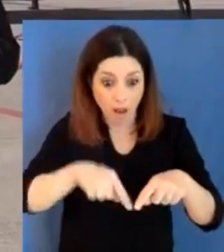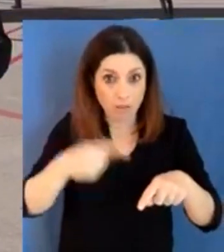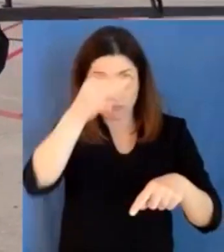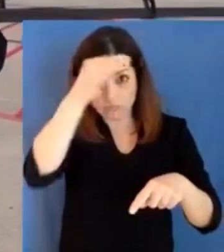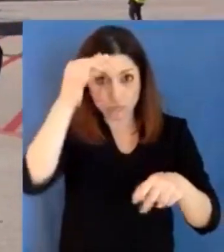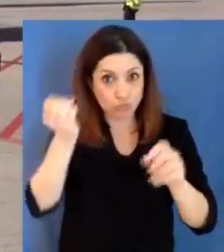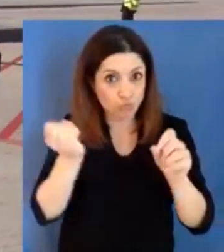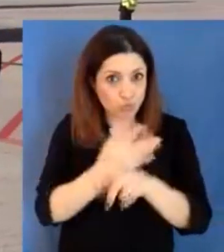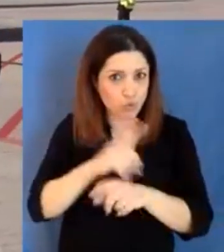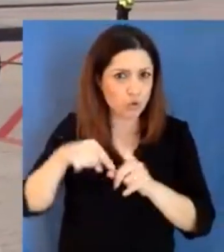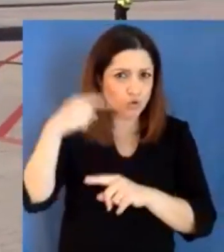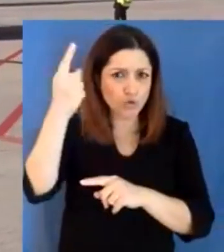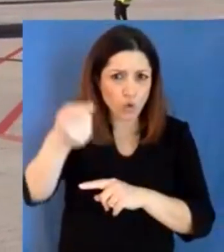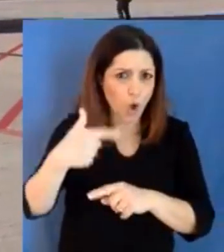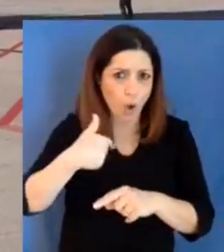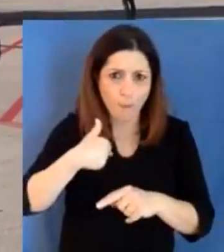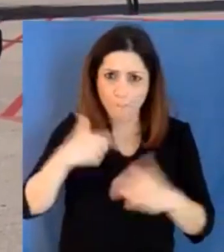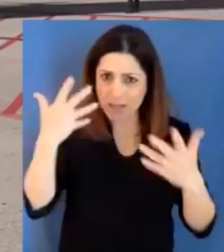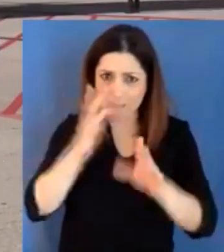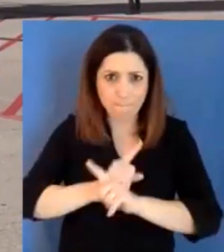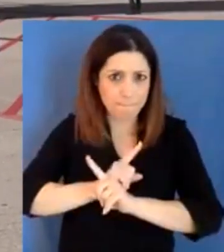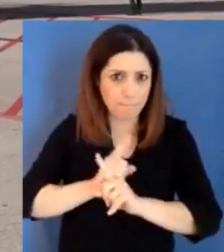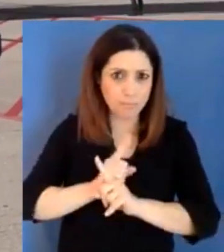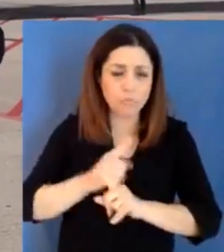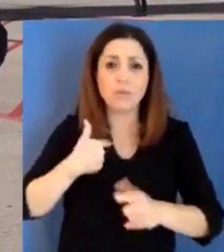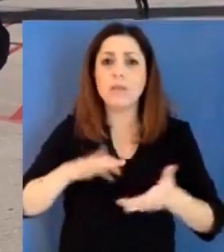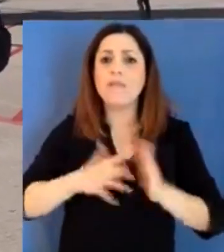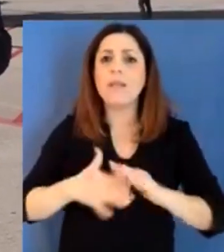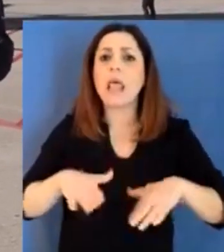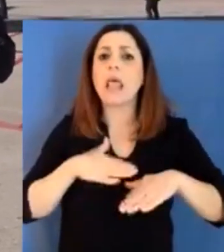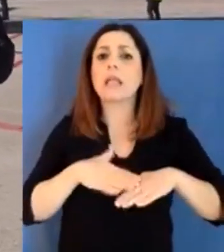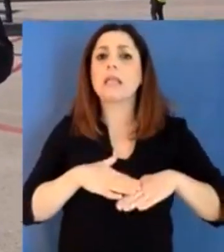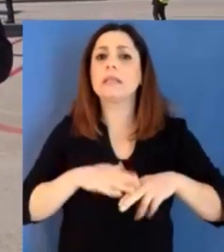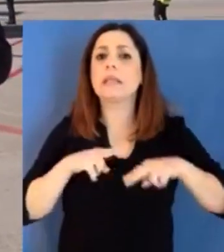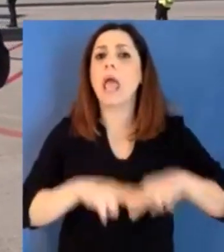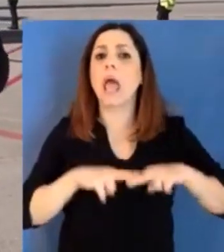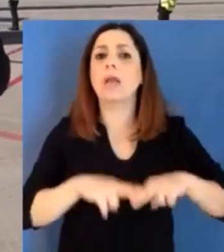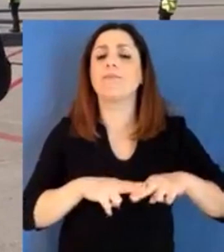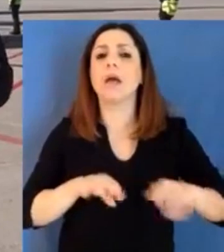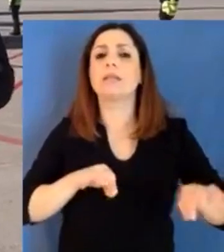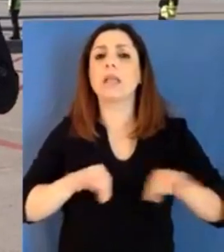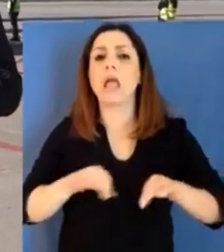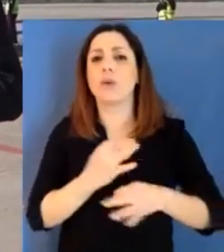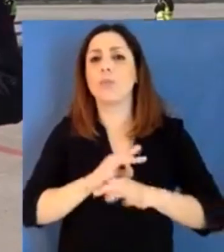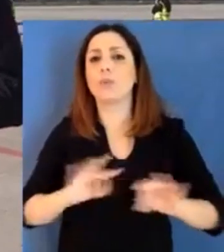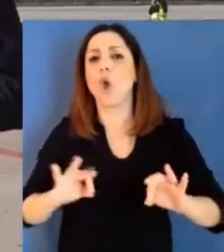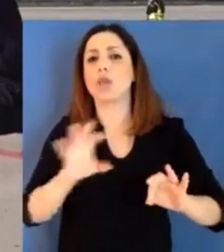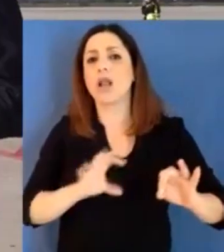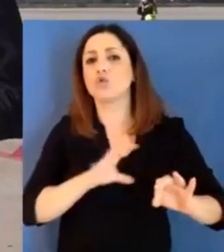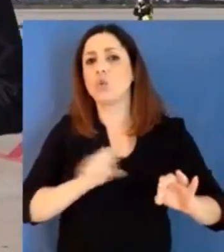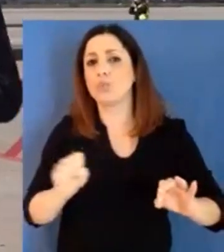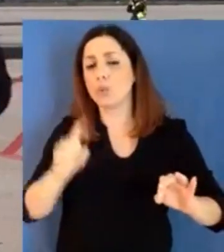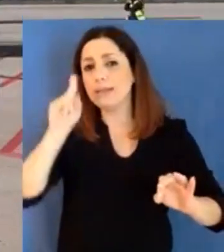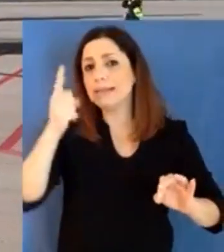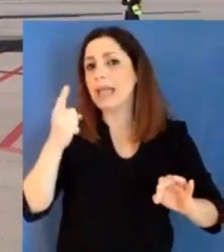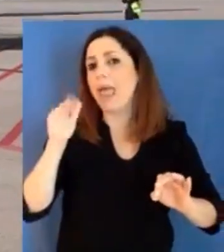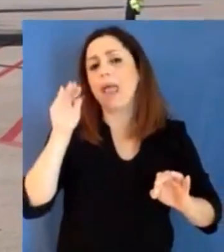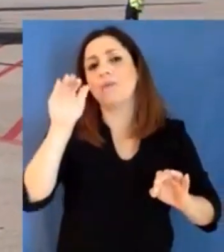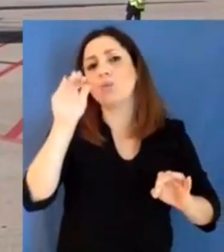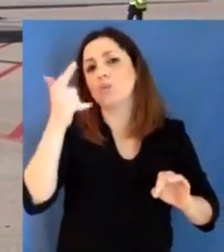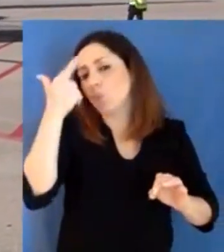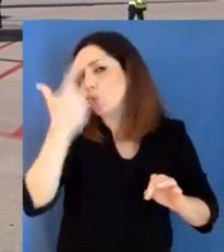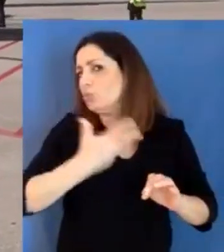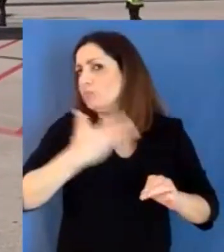Regione Puglia in caso di qualunque tipo di bisogno e cominceremo a lavorare spero con l